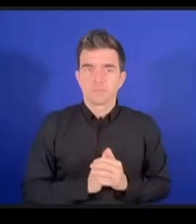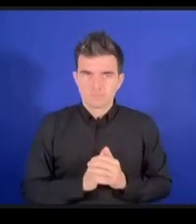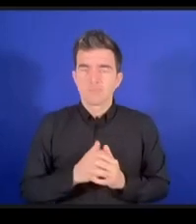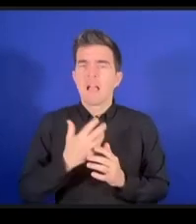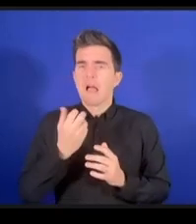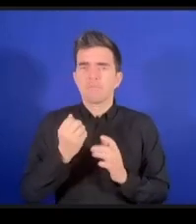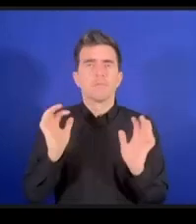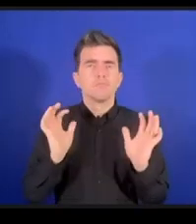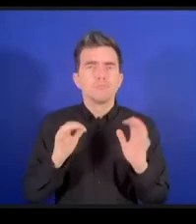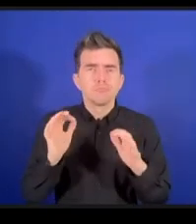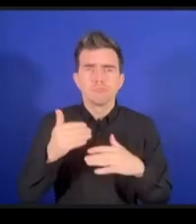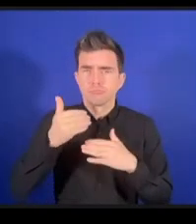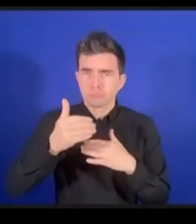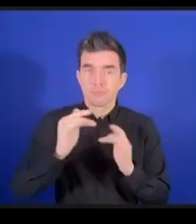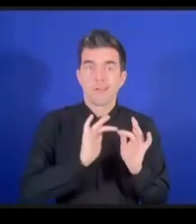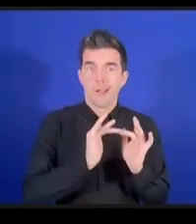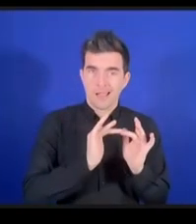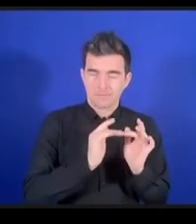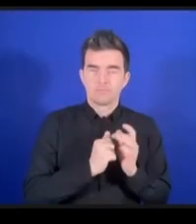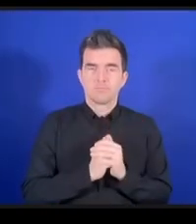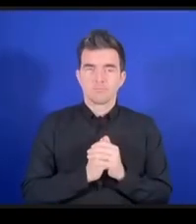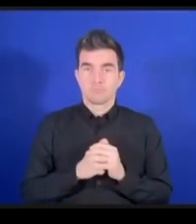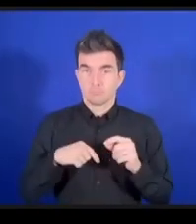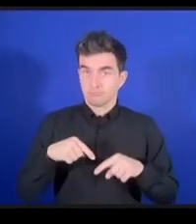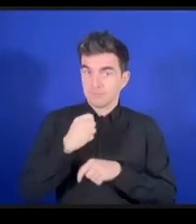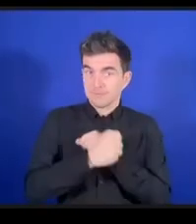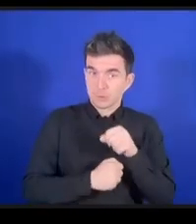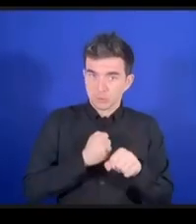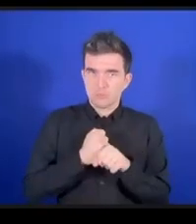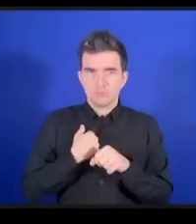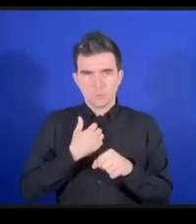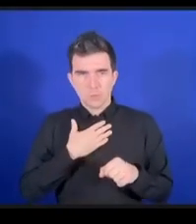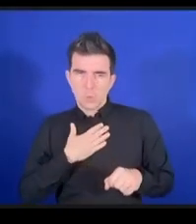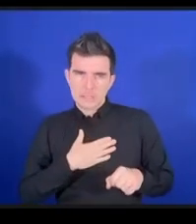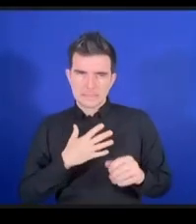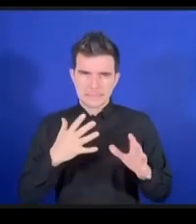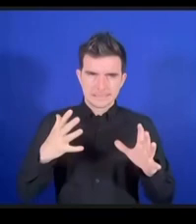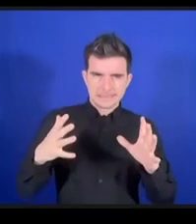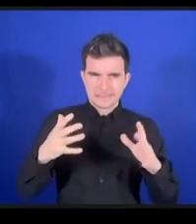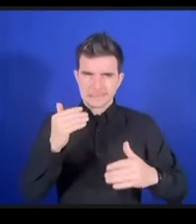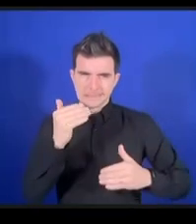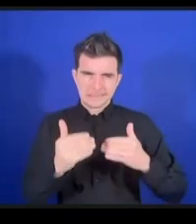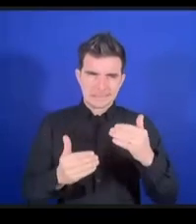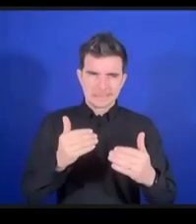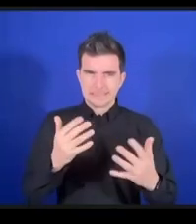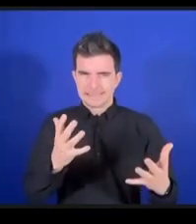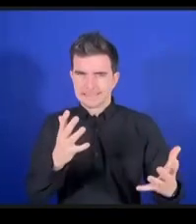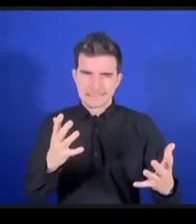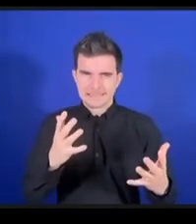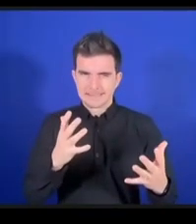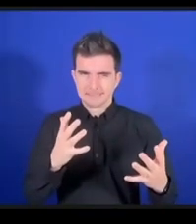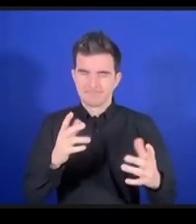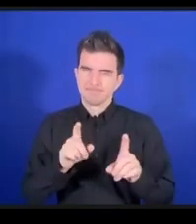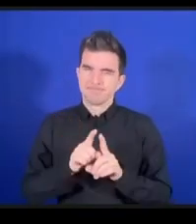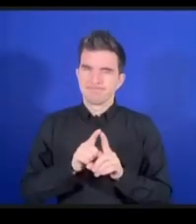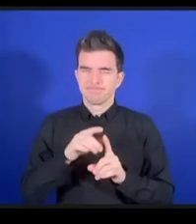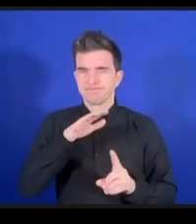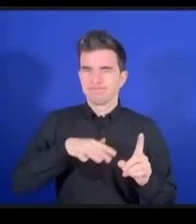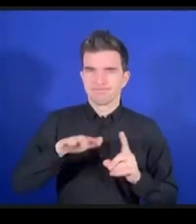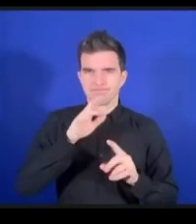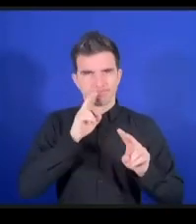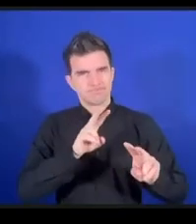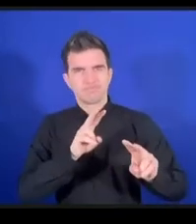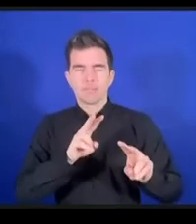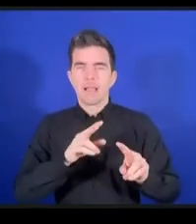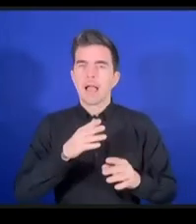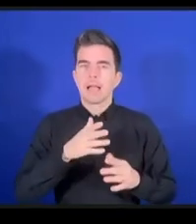新たなアクセスビリティのそれも障害者に対するアクセスビリティそれからデジタルスペースに対するアクセスビ